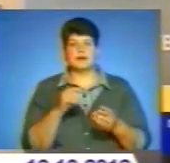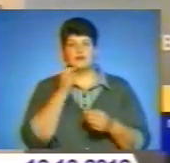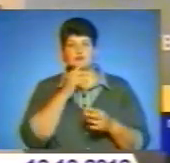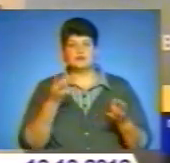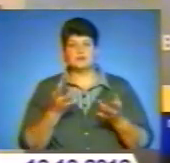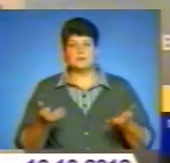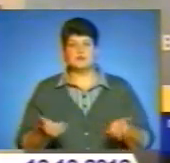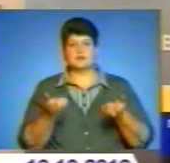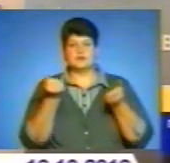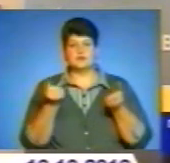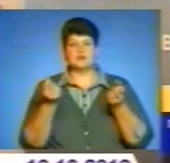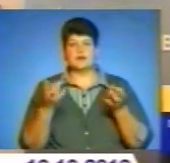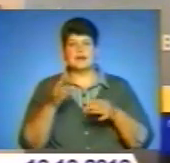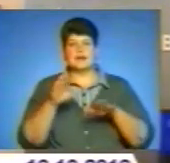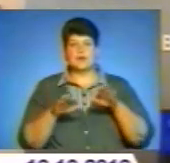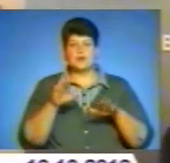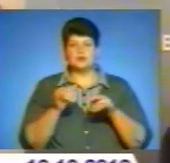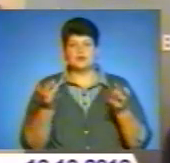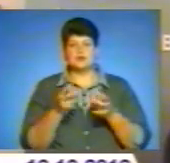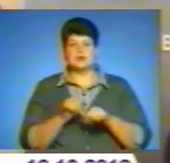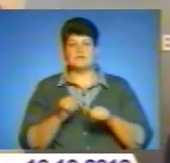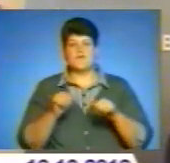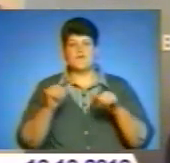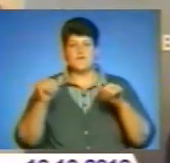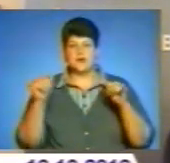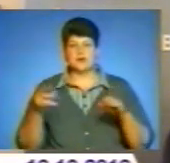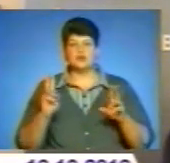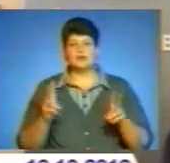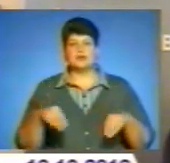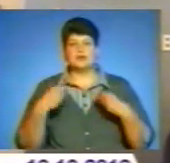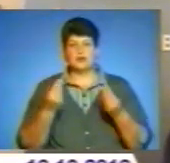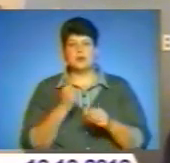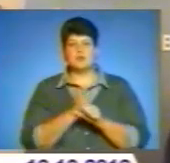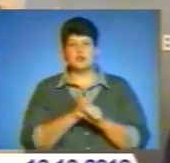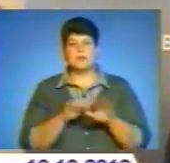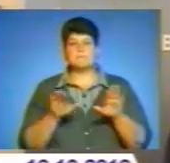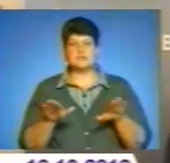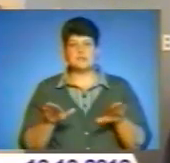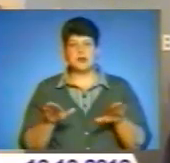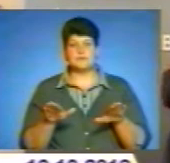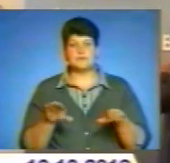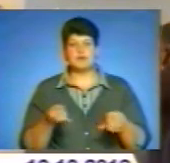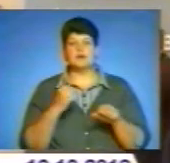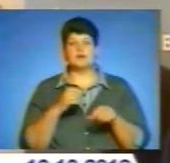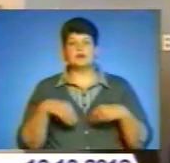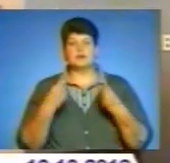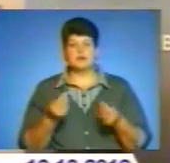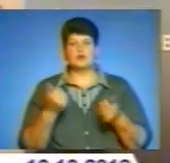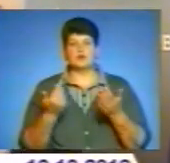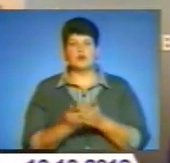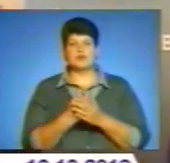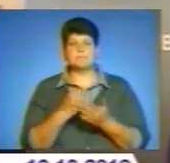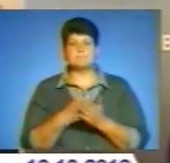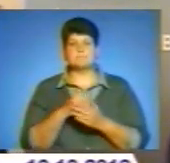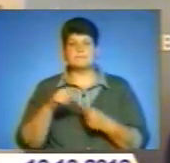одне з отраслів економіки, яку треба підтримувати, яку треба регулювати, яку треба розвивати, яка насправді дає робочі місця,